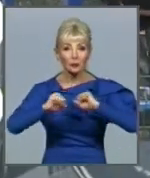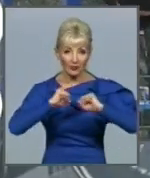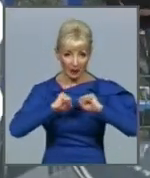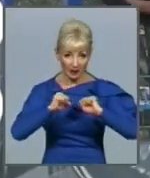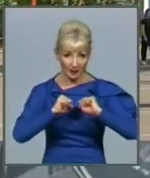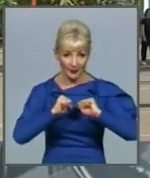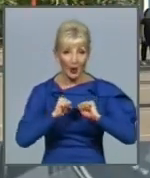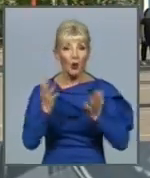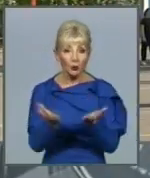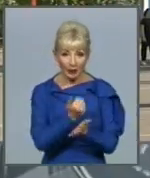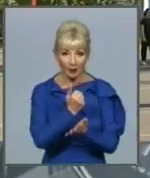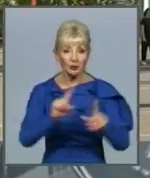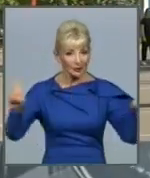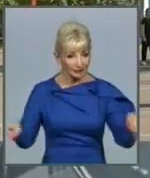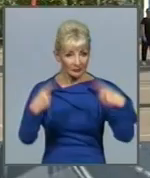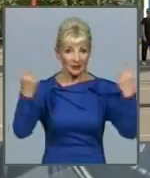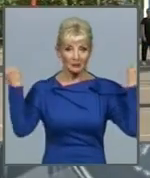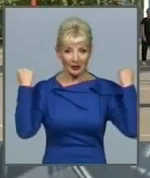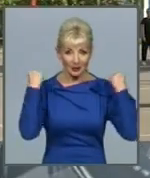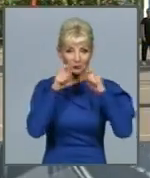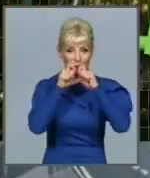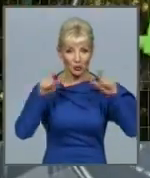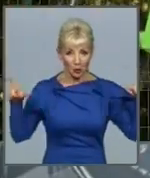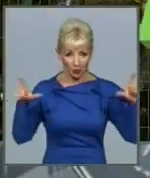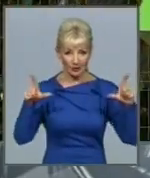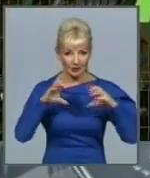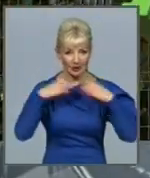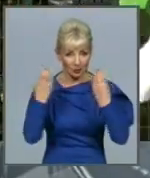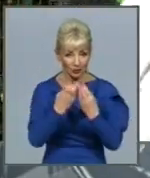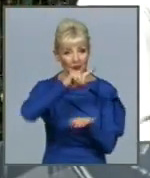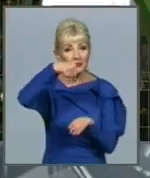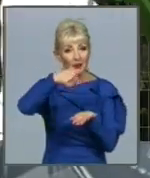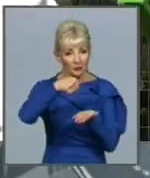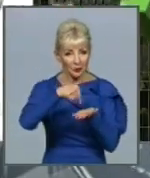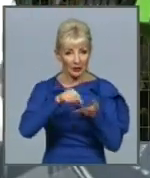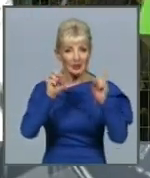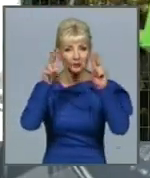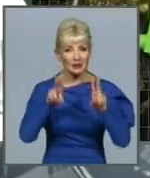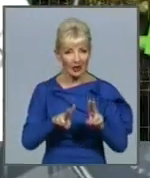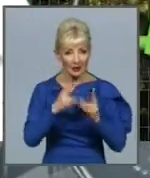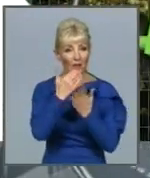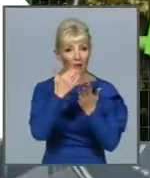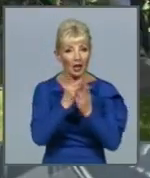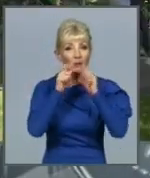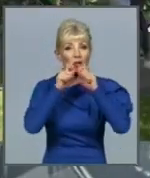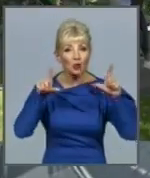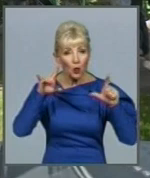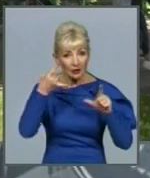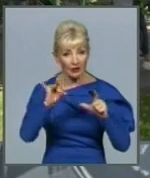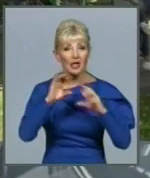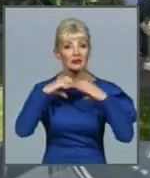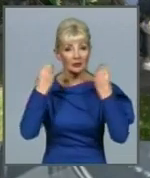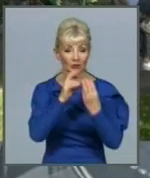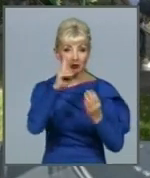відроджувати спортивну шкільну інфраструктуру. У місті працює спеціальна програма «Шкільний стадіон», яку ініціював мер